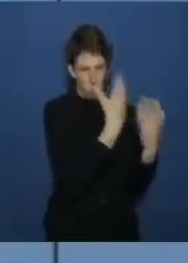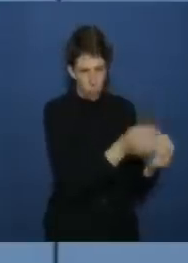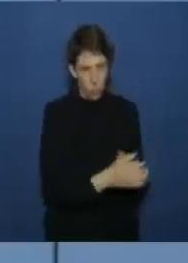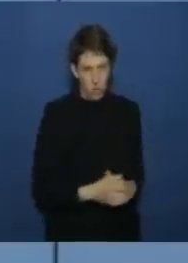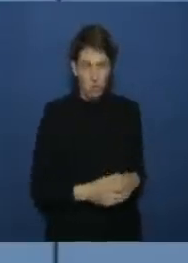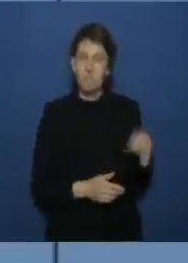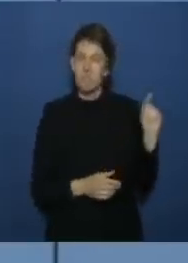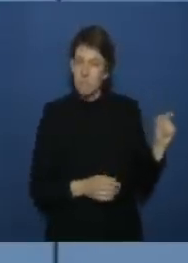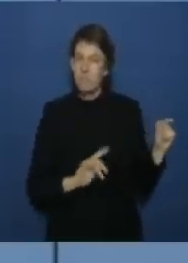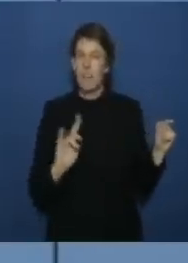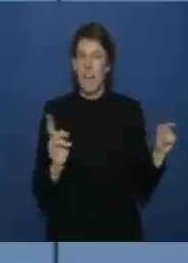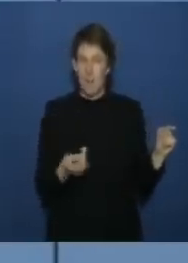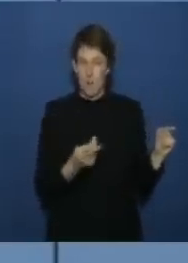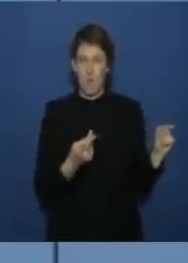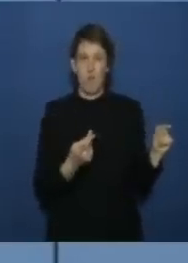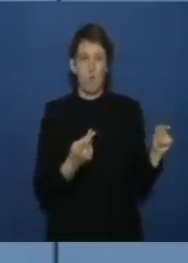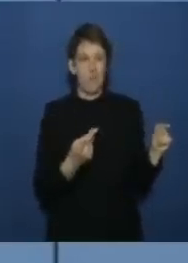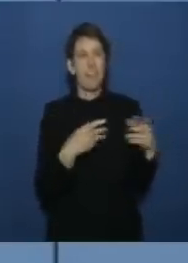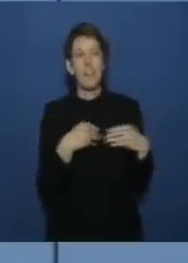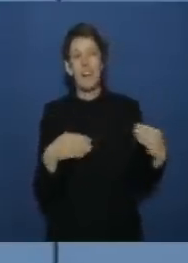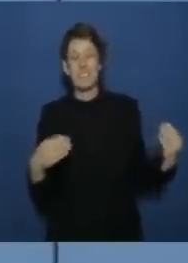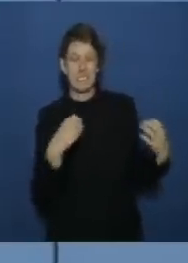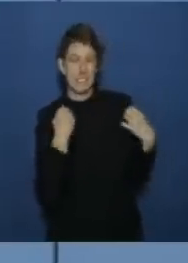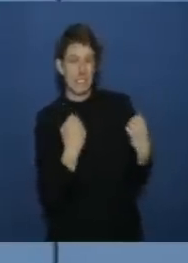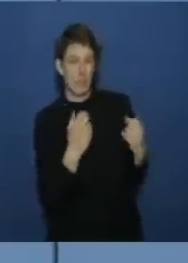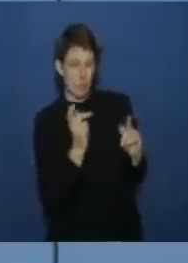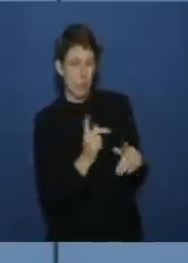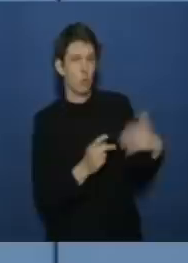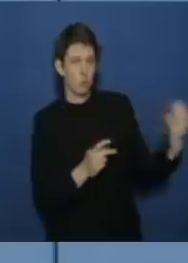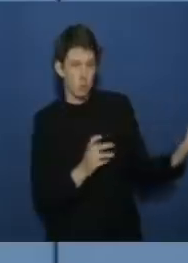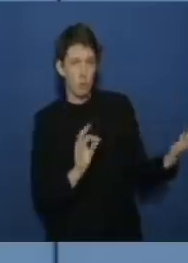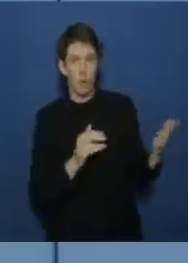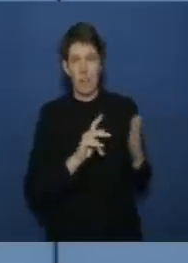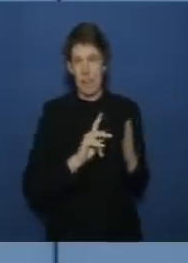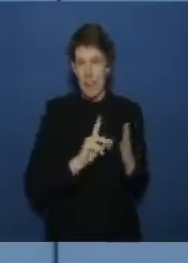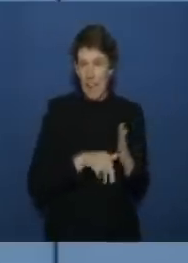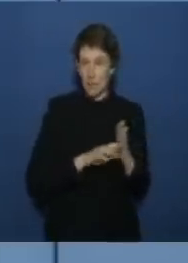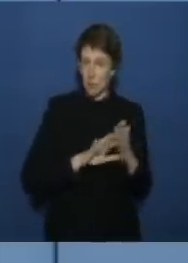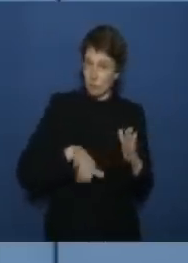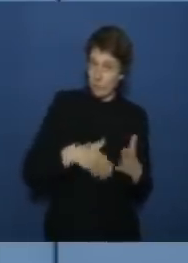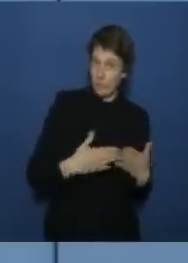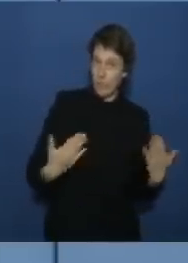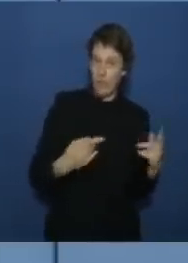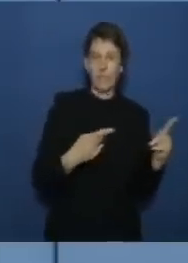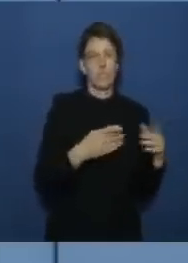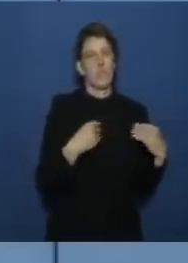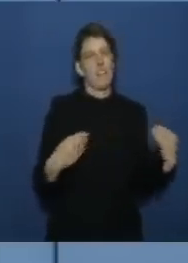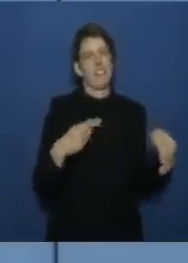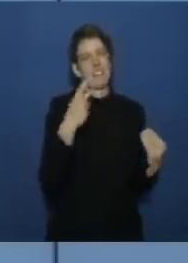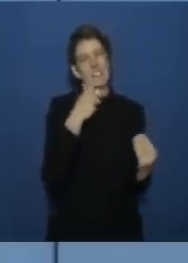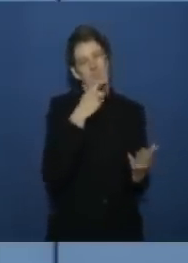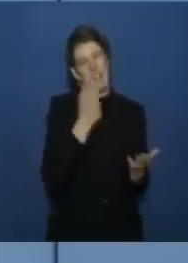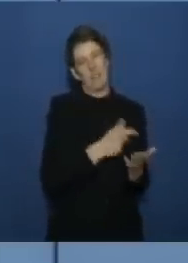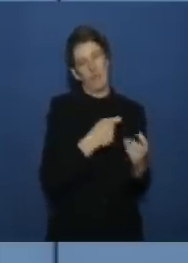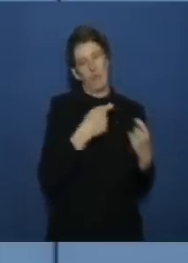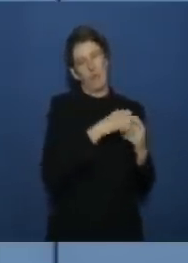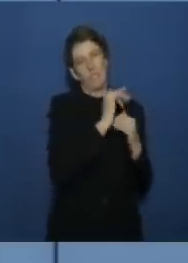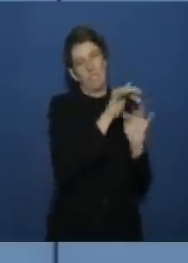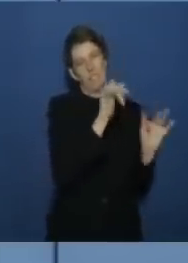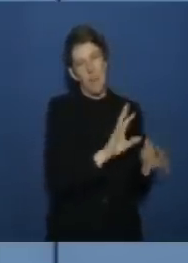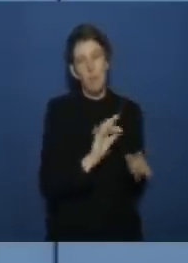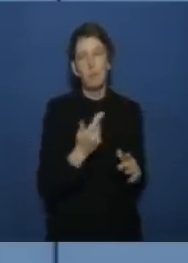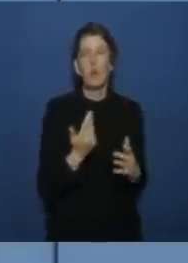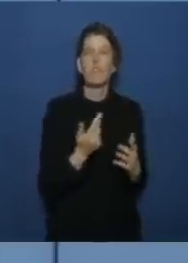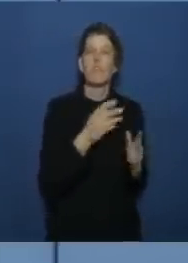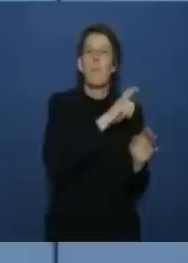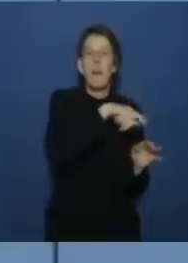auch die entsprechende sicherstellung der qualität der erbrachten leistungen das heißt das personal muss entsprechend geschult sein und ja